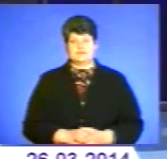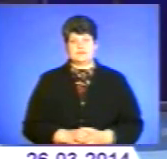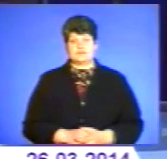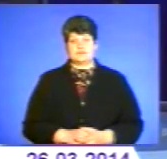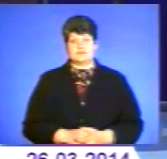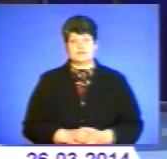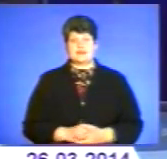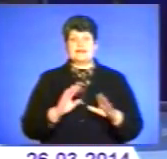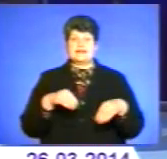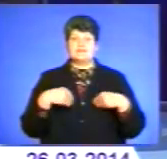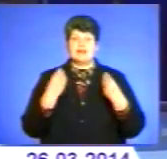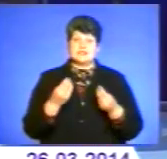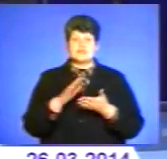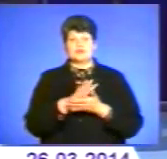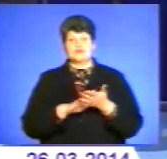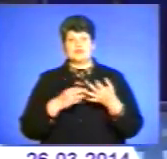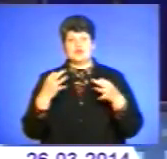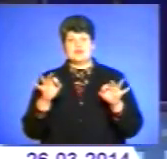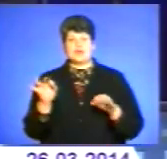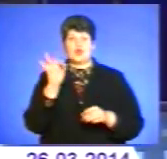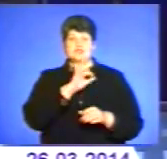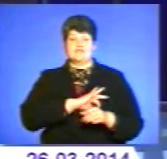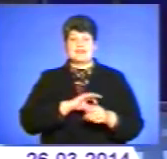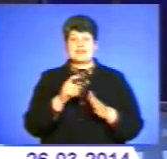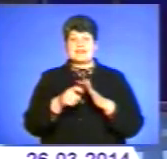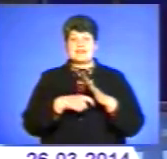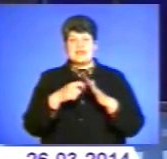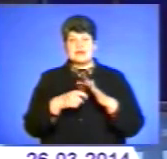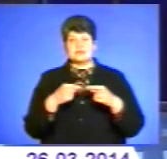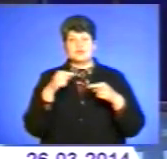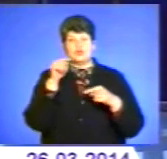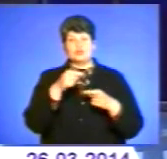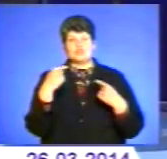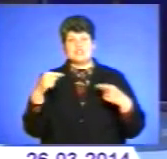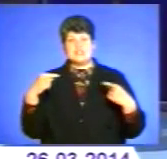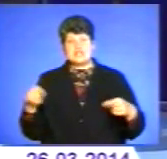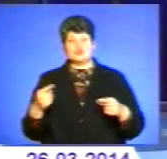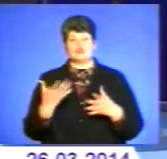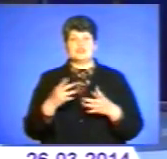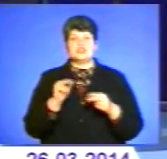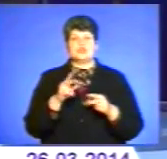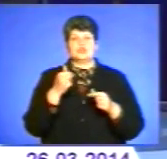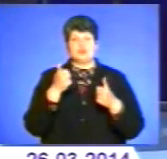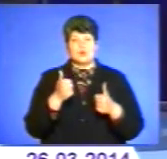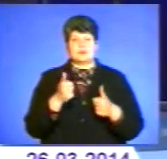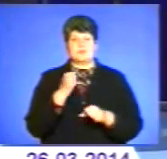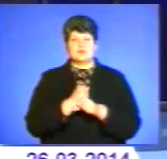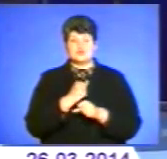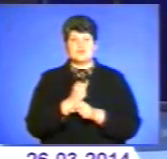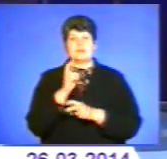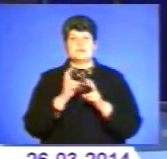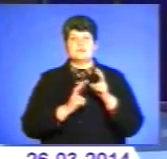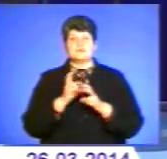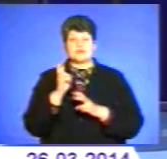Чи надавати і продовжувати дозвіл на користування надрами тому чи іншому підприємству, чи добре функціонують виробництва, перевіряю і